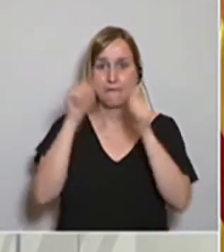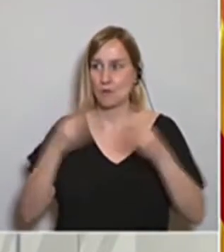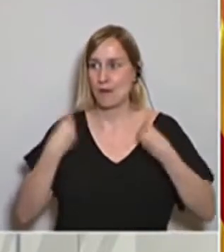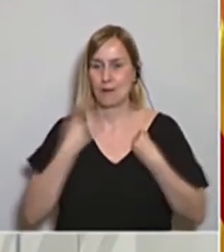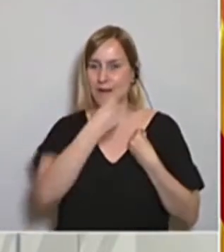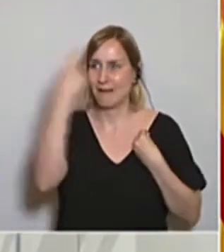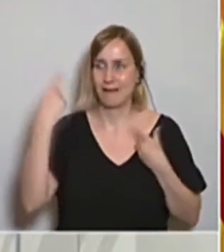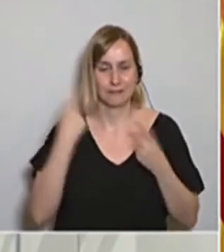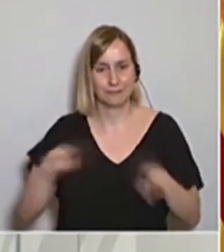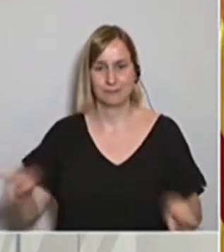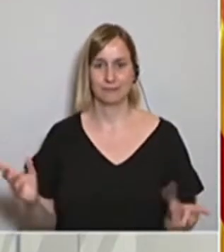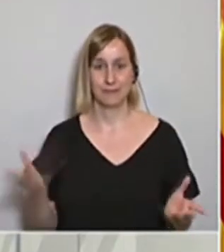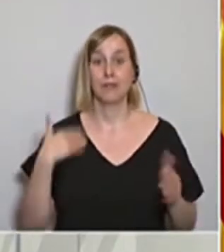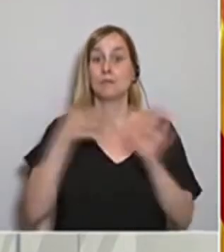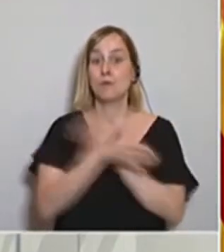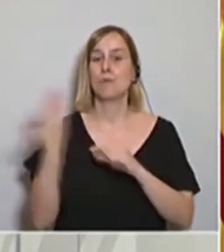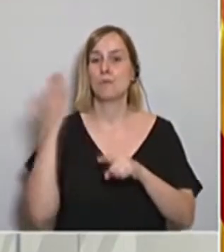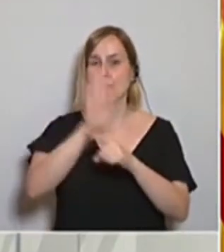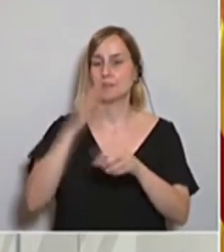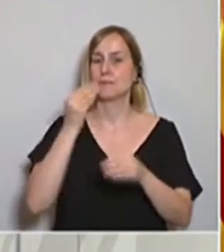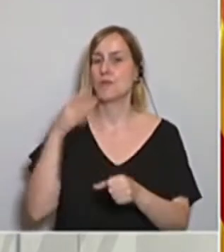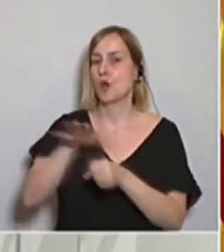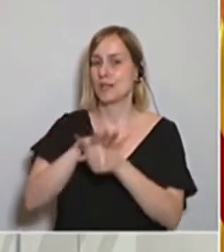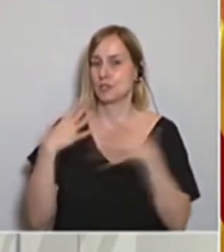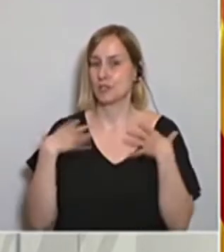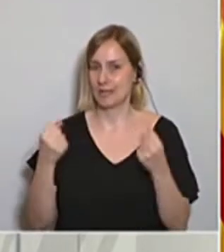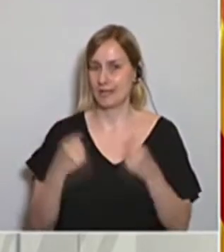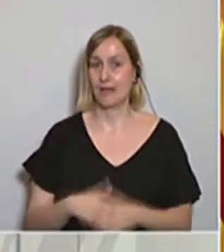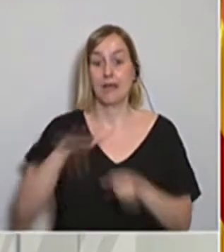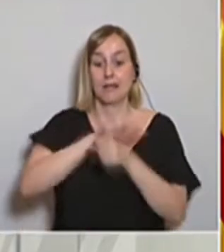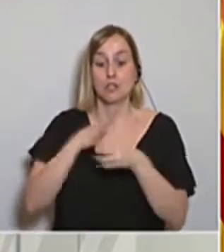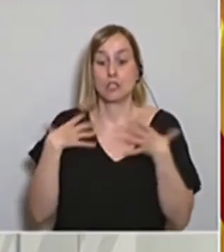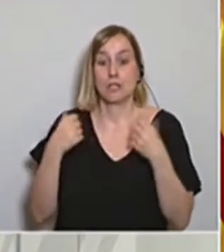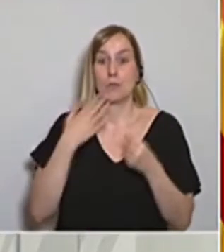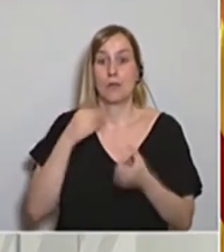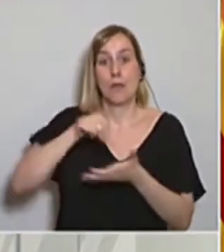La regió sanitària